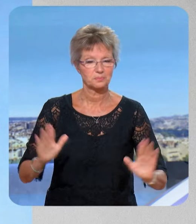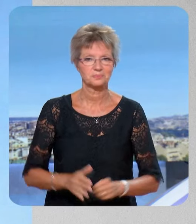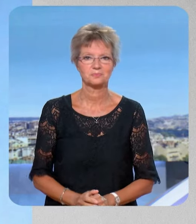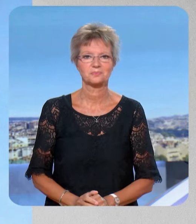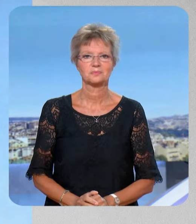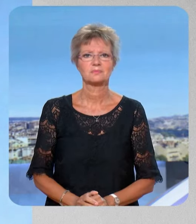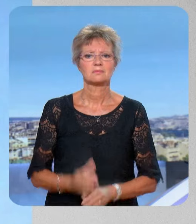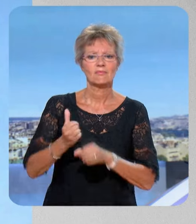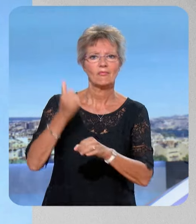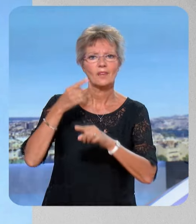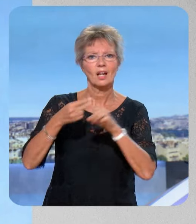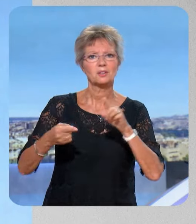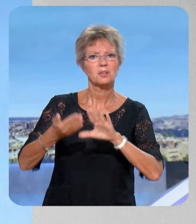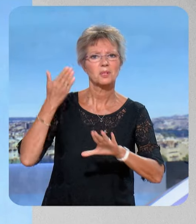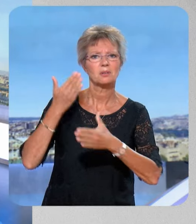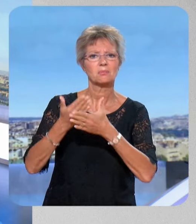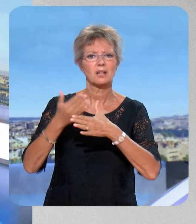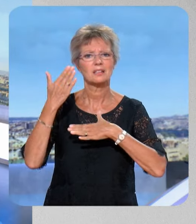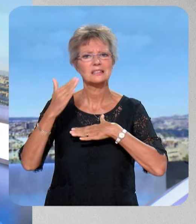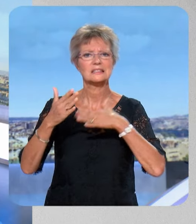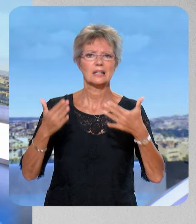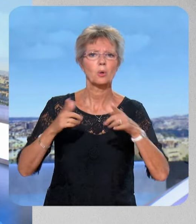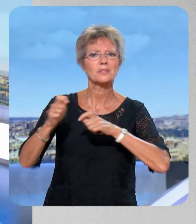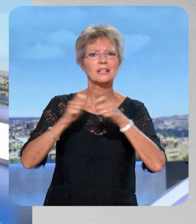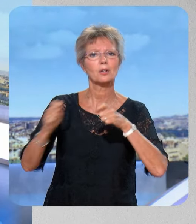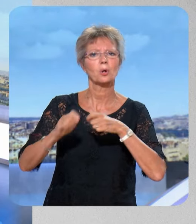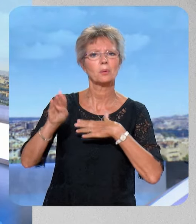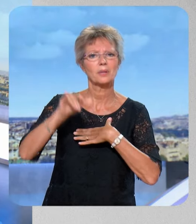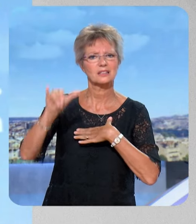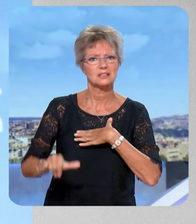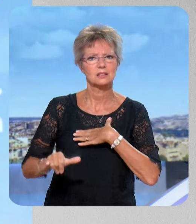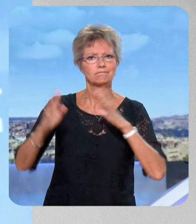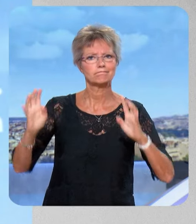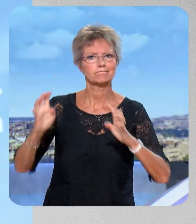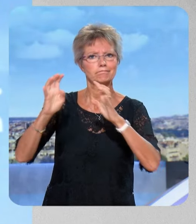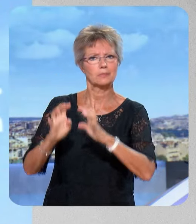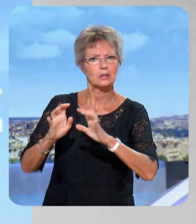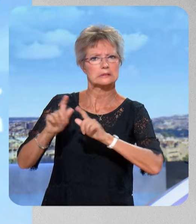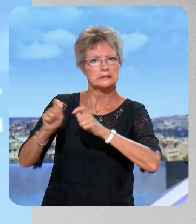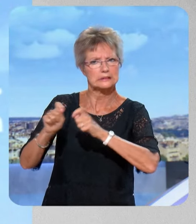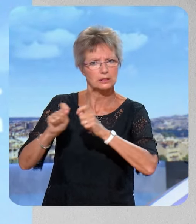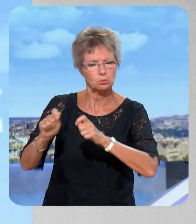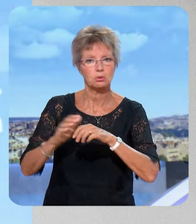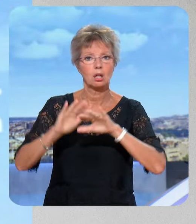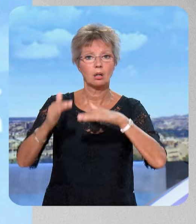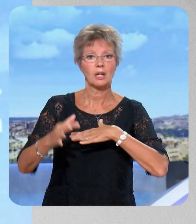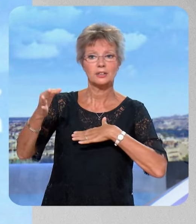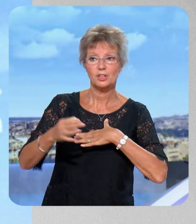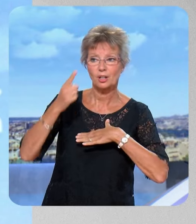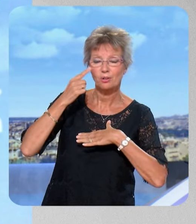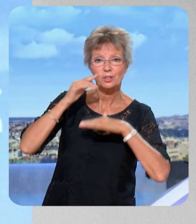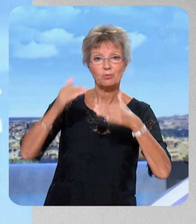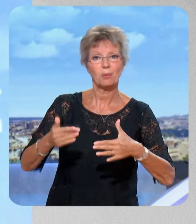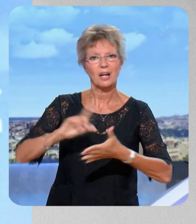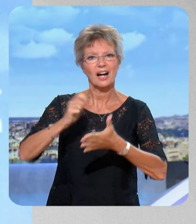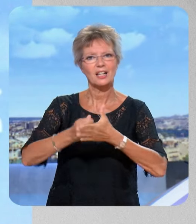Il y a un an et demi, on a eu les dialogues de Bercy. Vous savez, c'était la réunion proposée par Bercy. Et on nous a dit, vous allez voir, on va taxer les rachats